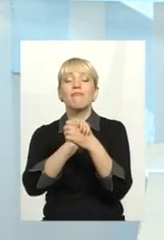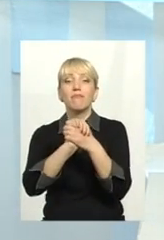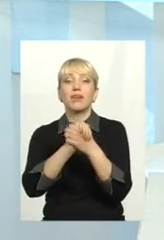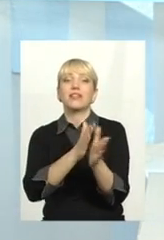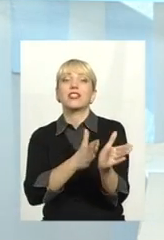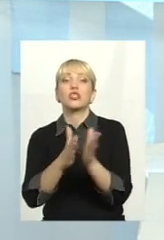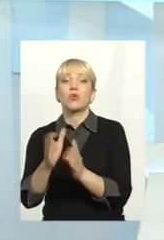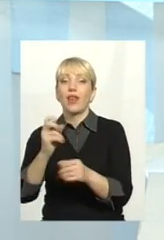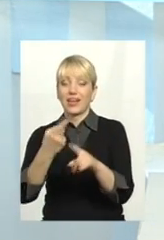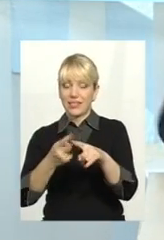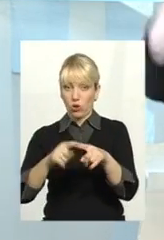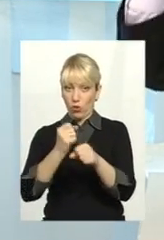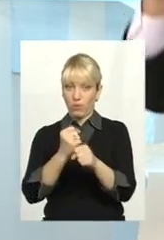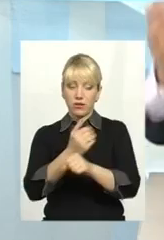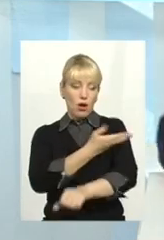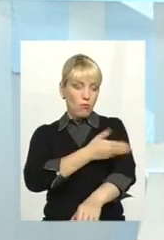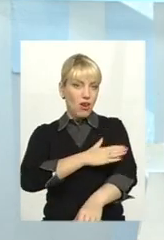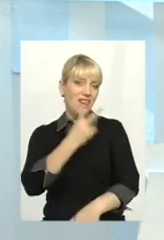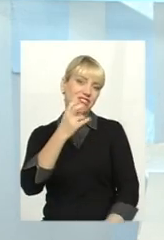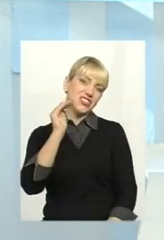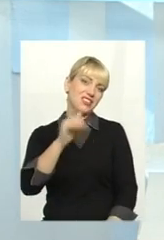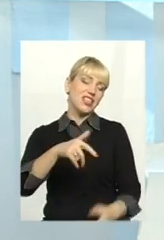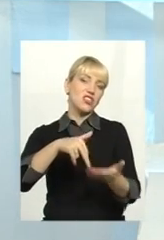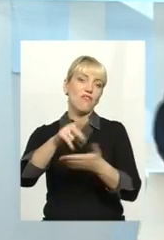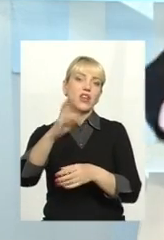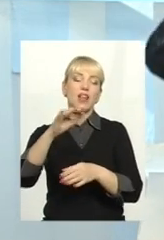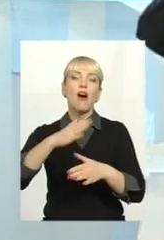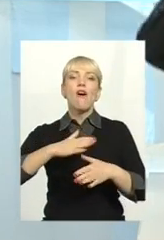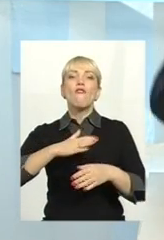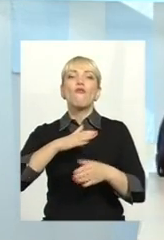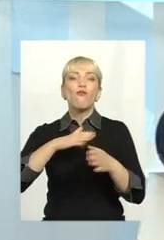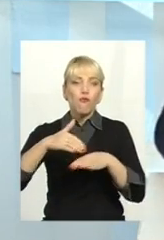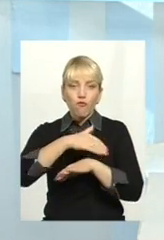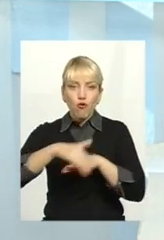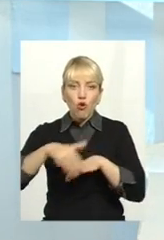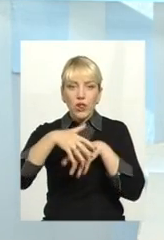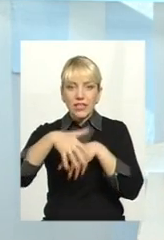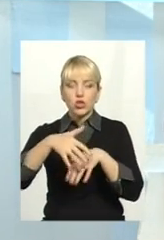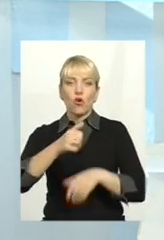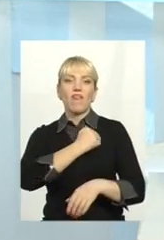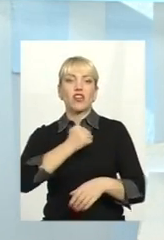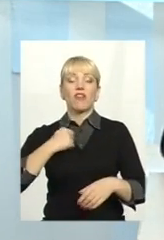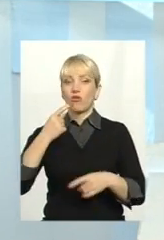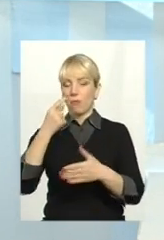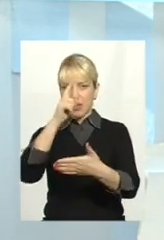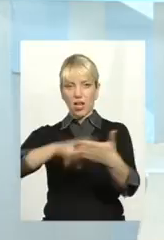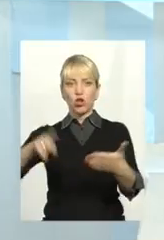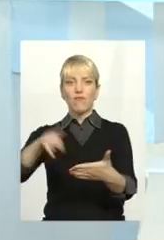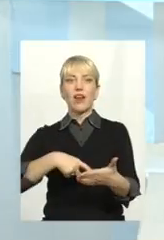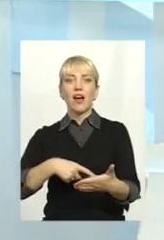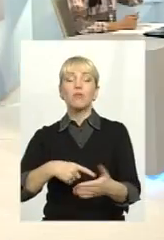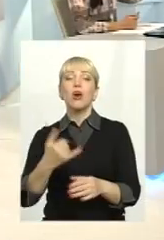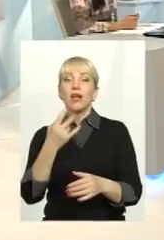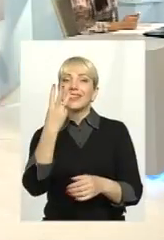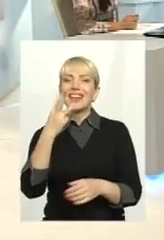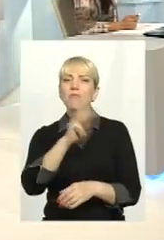роблять сьогодні поляки. 200 тисяч виходить на вулицю Варшави і кажуть, ми не довіряємо вам. Три мільйони